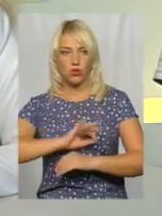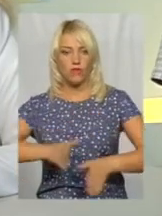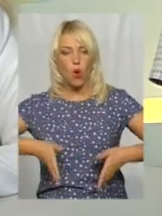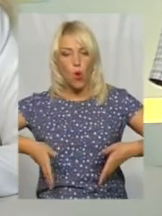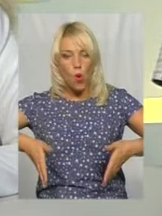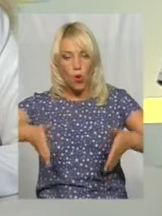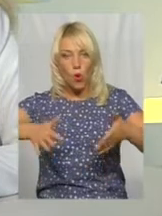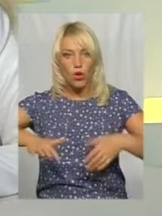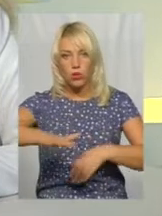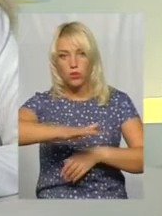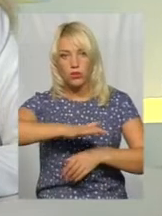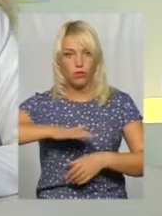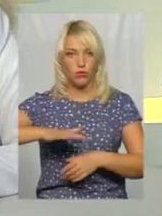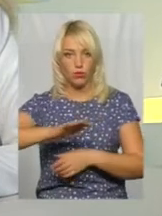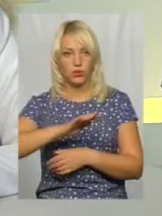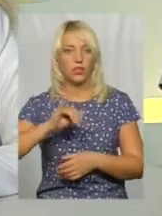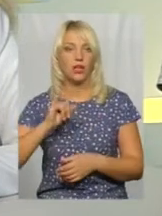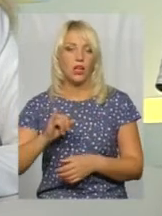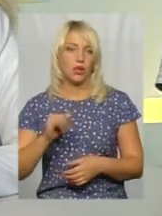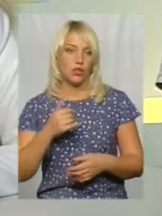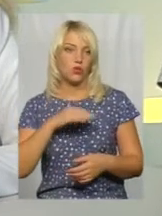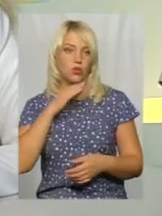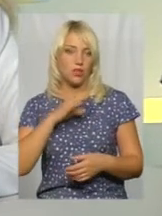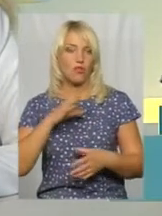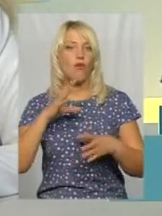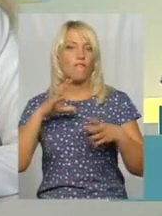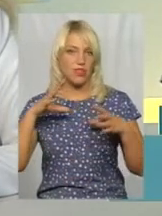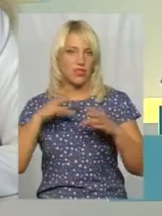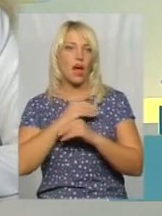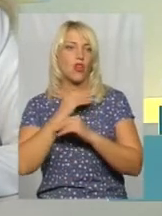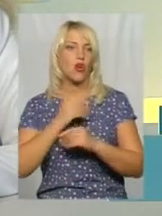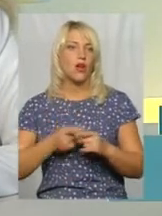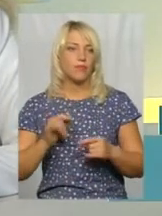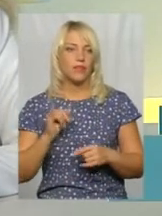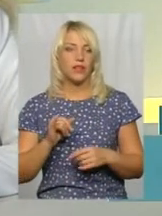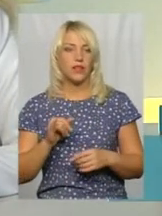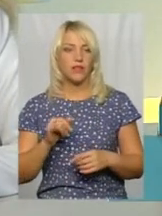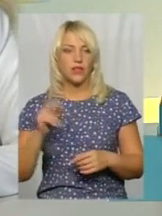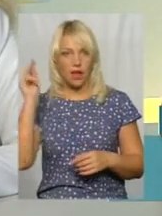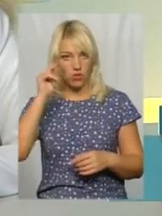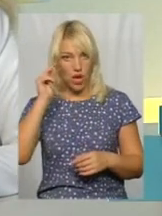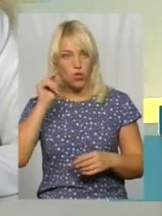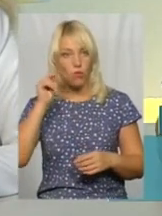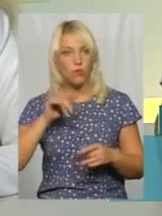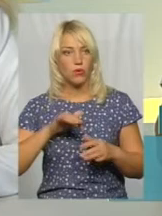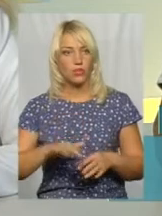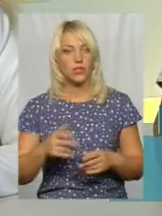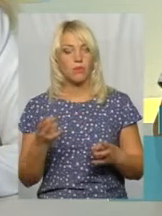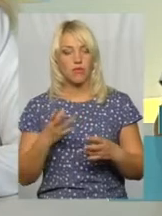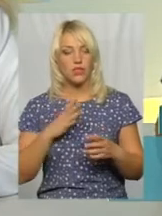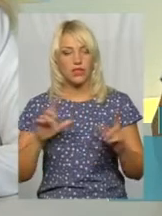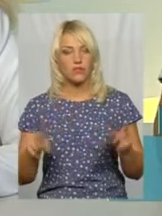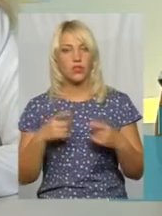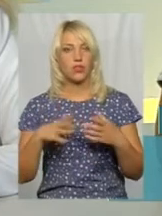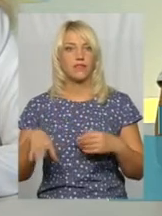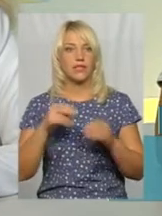простори і достатньо, на мій погляд, вдало. Звичайно, ми не маємо можливості створити всі сім